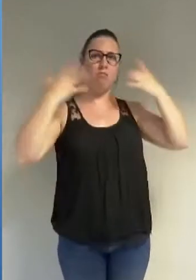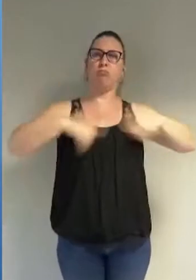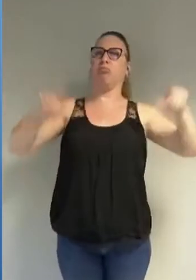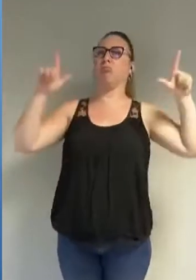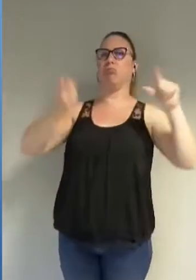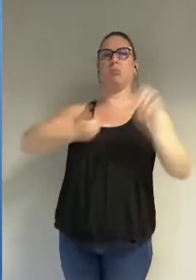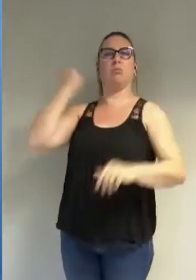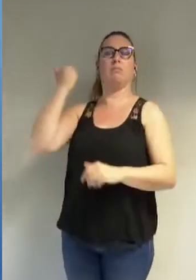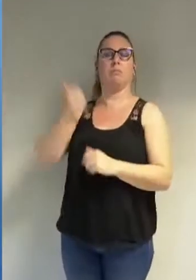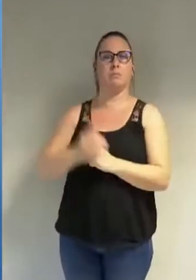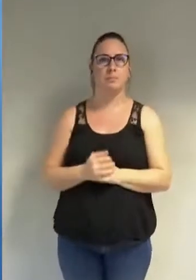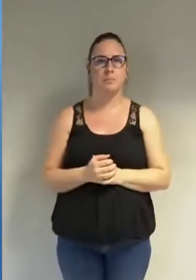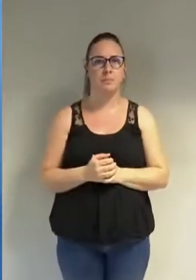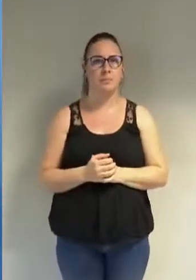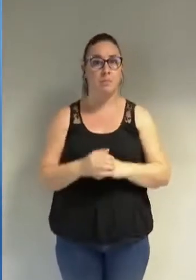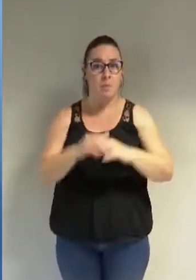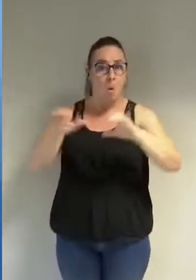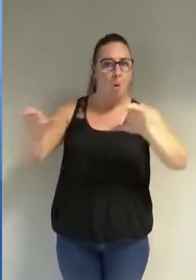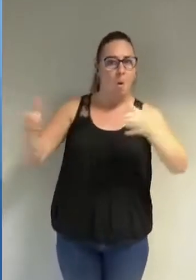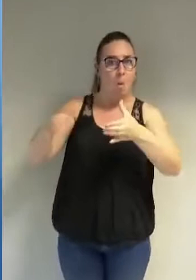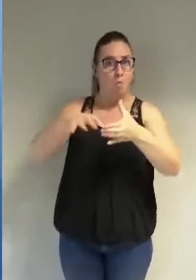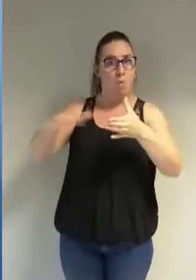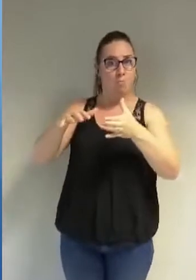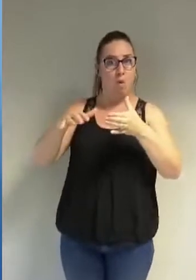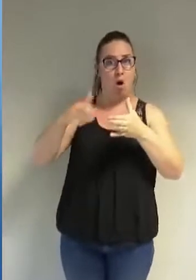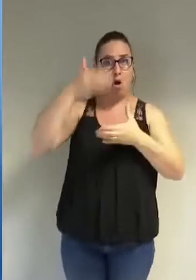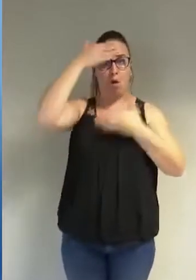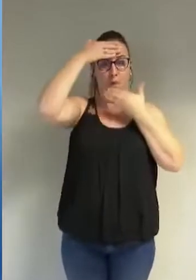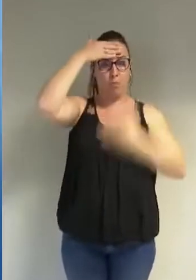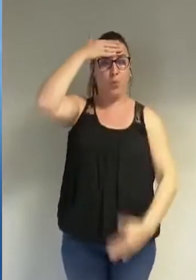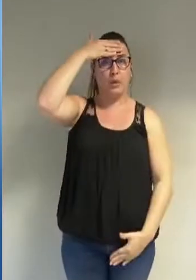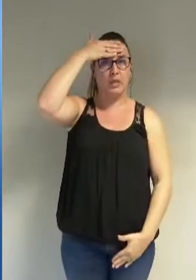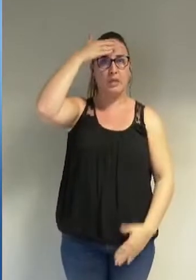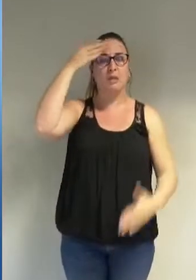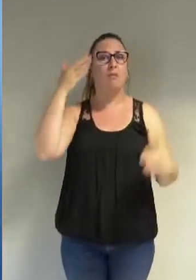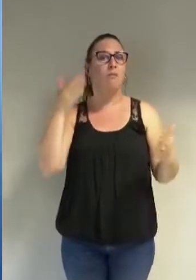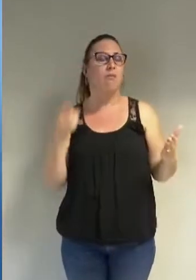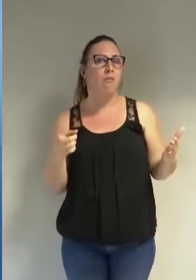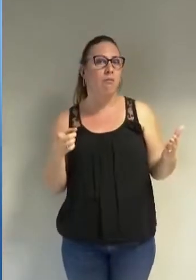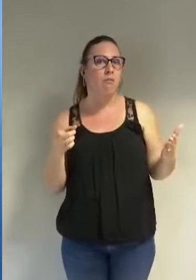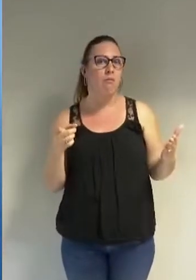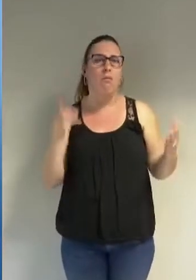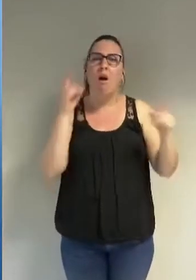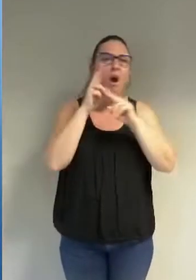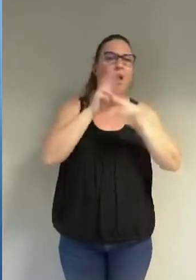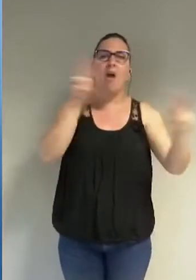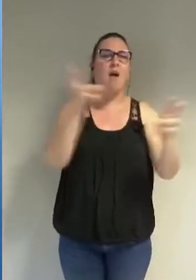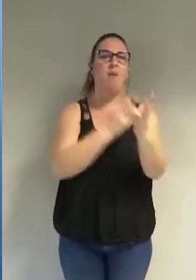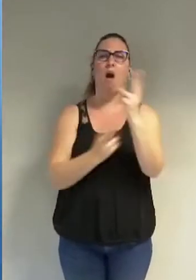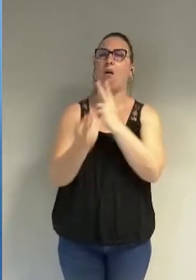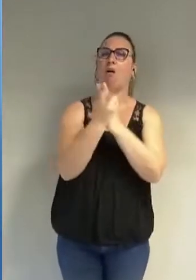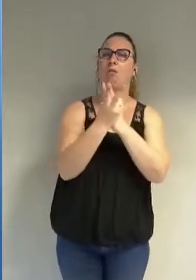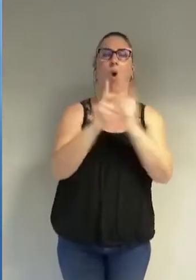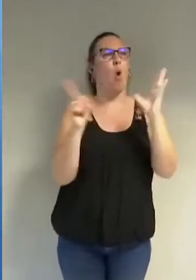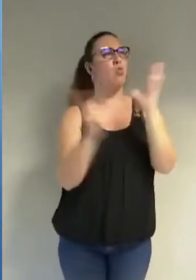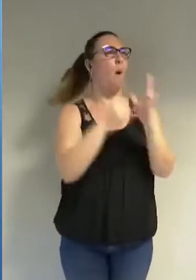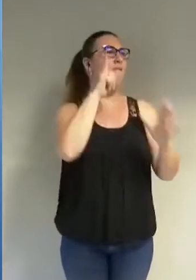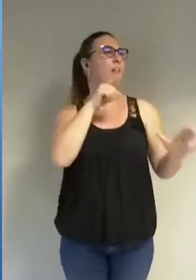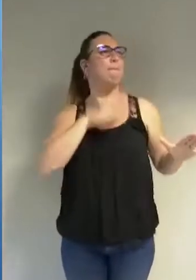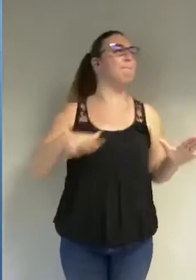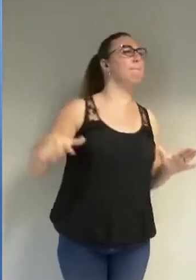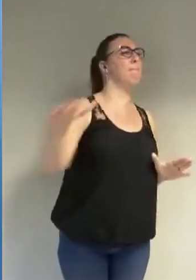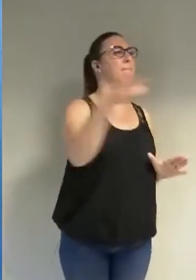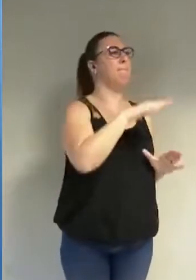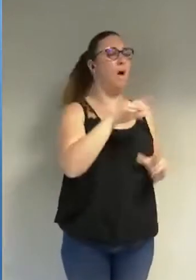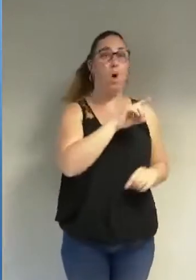Ce mouvement ne parle qu'au nom ne parle donc pas au nom des droits de toutes les femmes mais